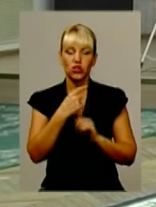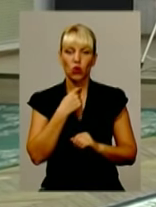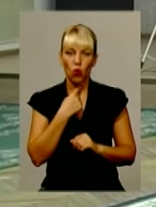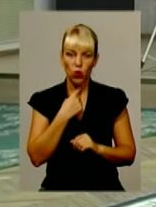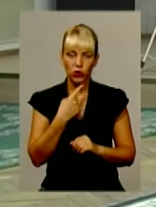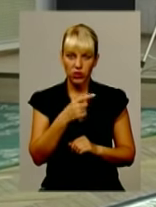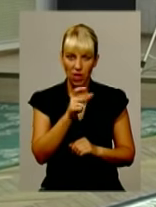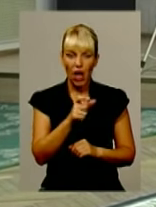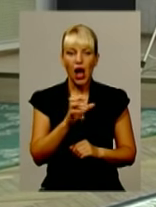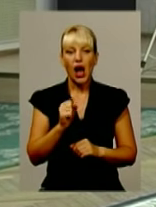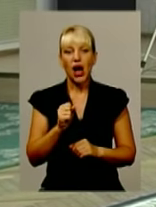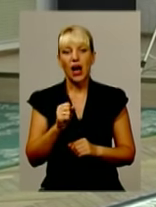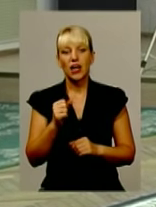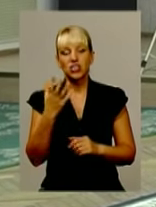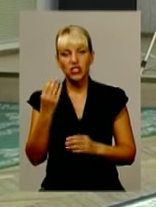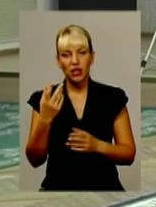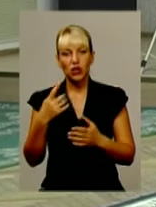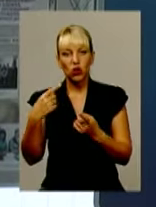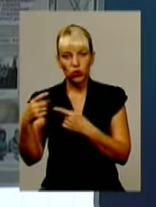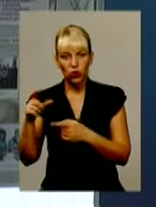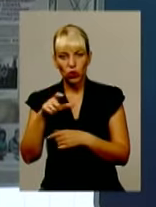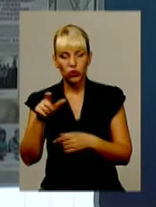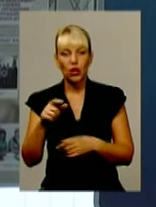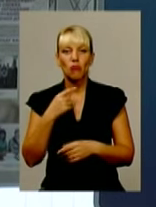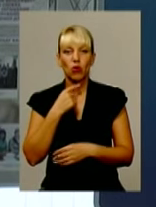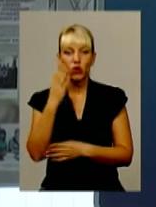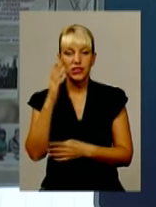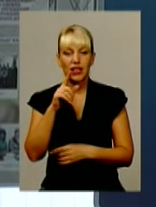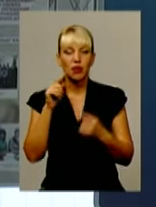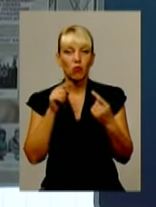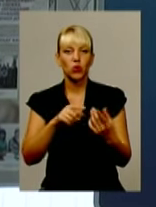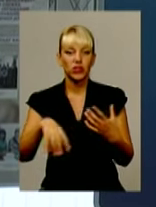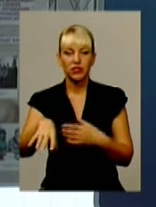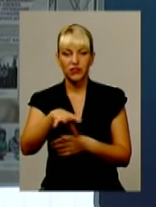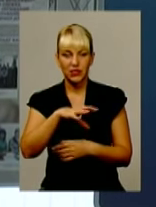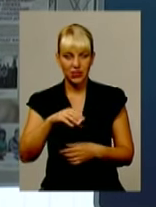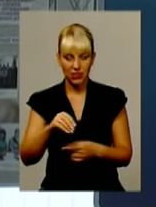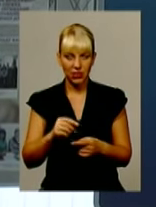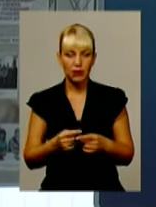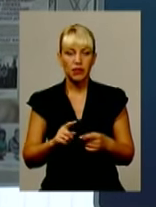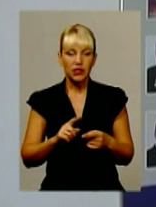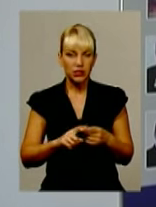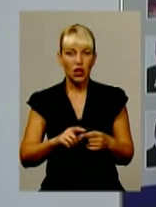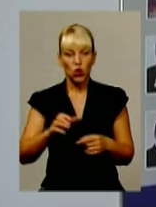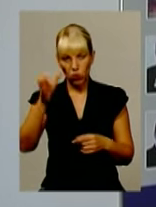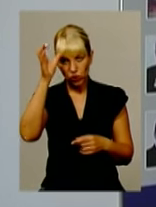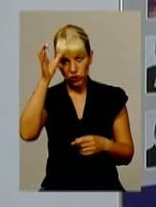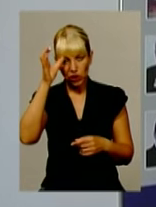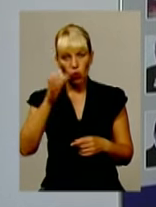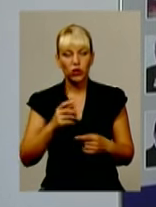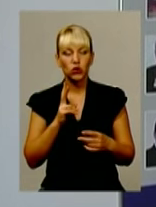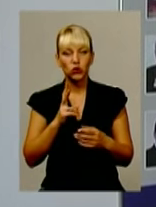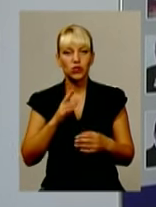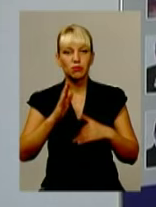виборці проголосували проти всіх. Новий старий очільник вузу – доктор юридичних наук, який спеціалізується на кримінальному праві. Він має 9